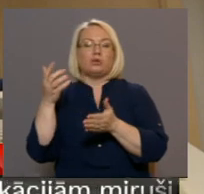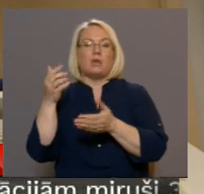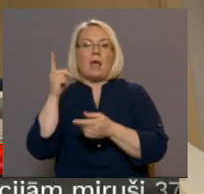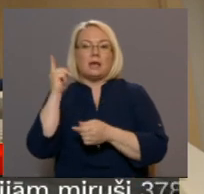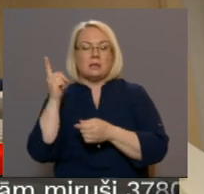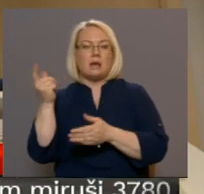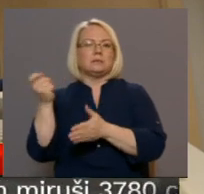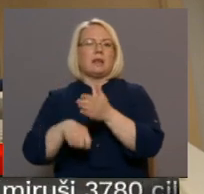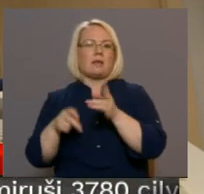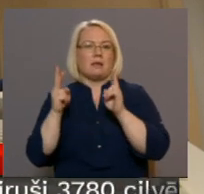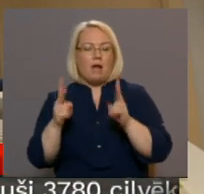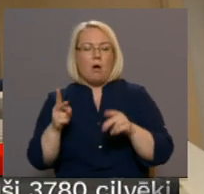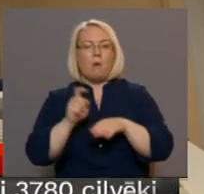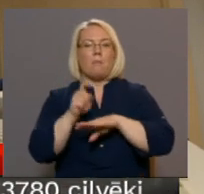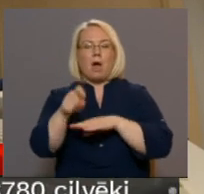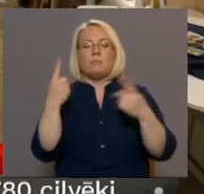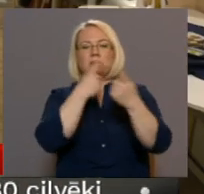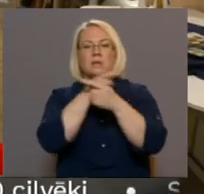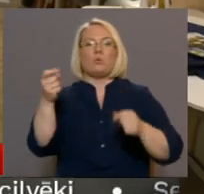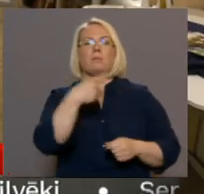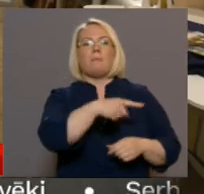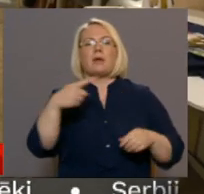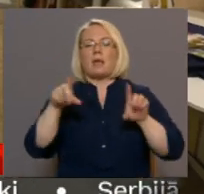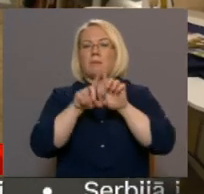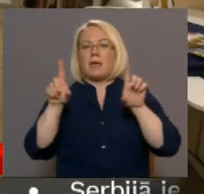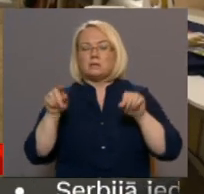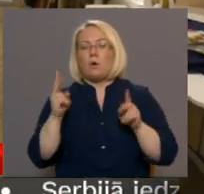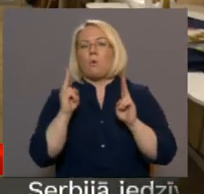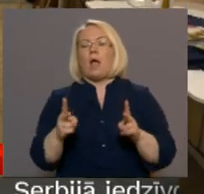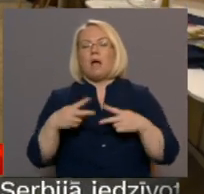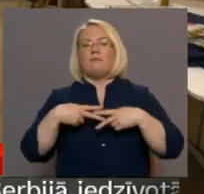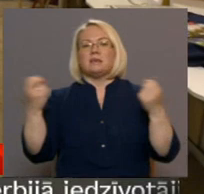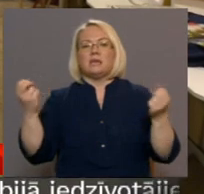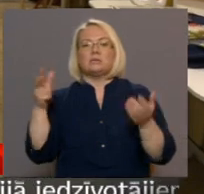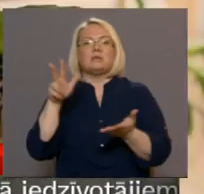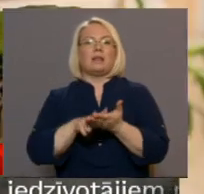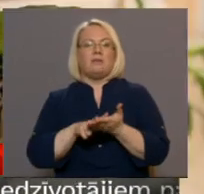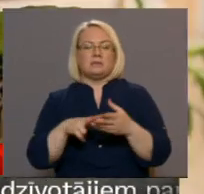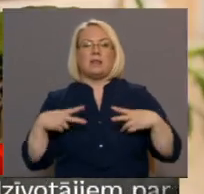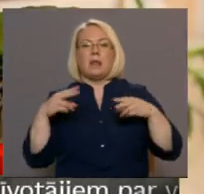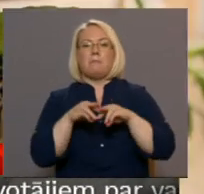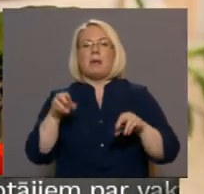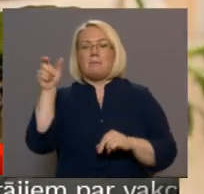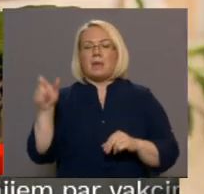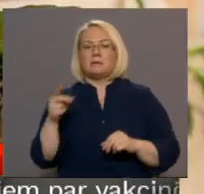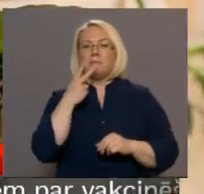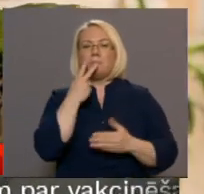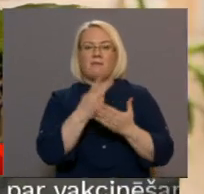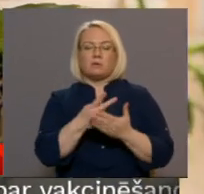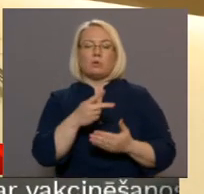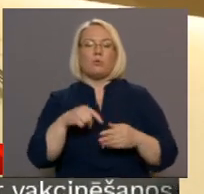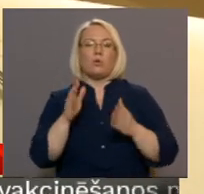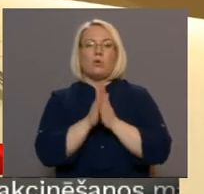Kā par fiksātiem pārkāpumiem ziņot pārējām institūcijām un kā, piemēram, hosteļus certificēt, arī premjeras pievēršas uzmanību un uzdevs